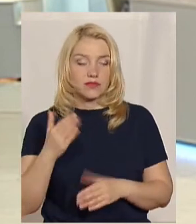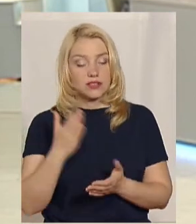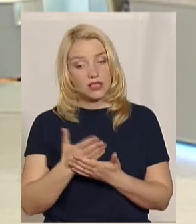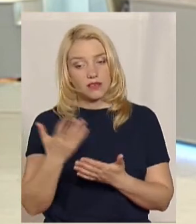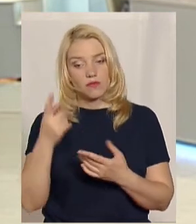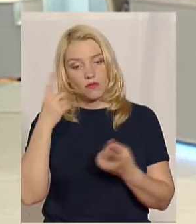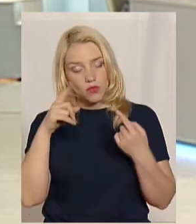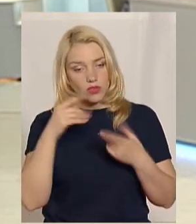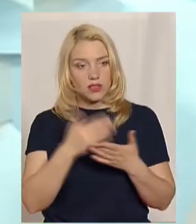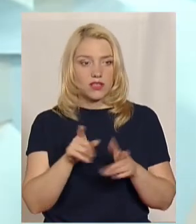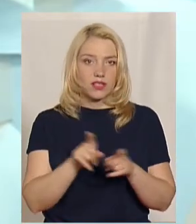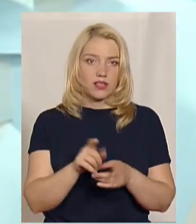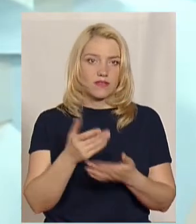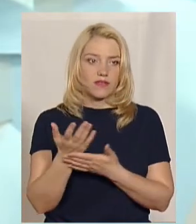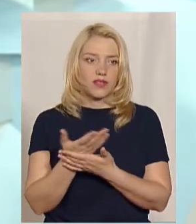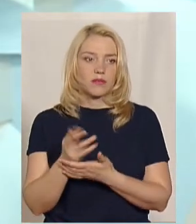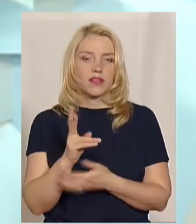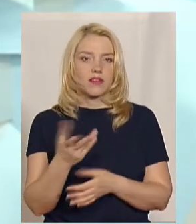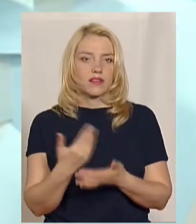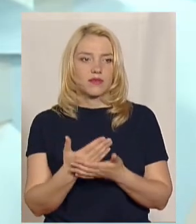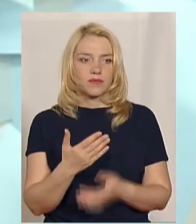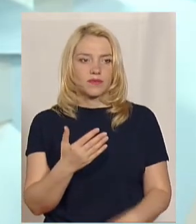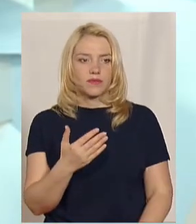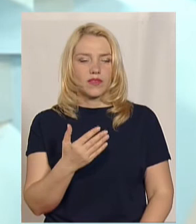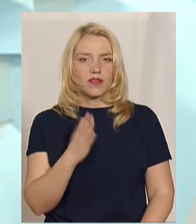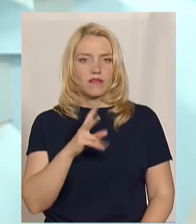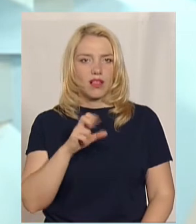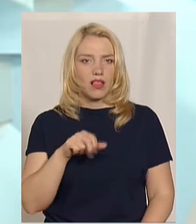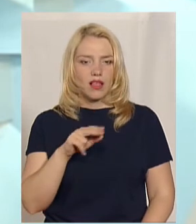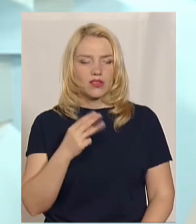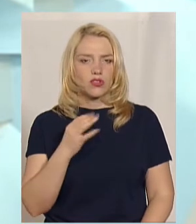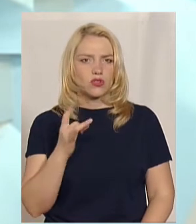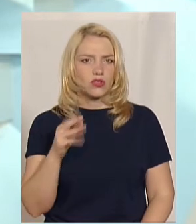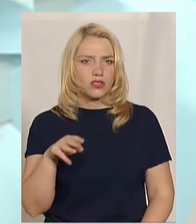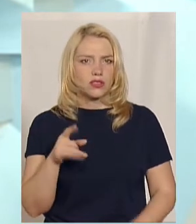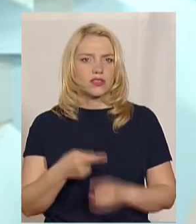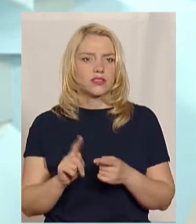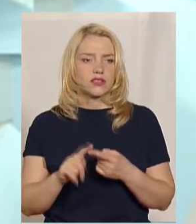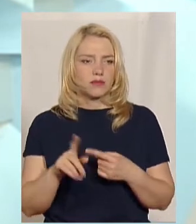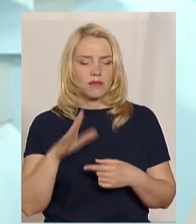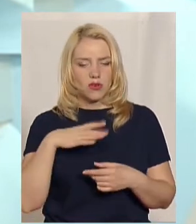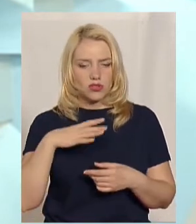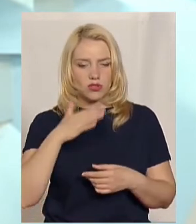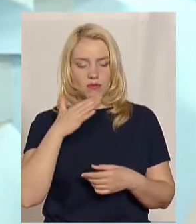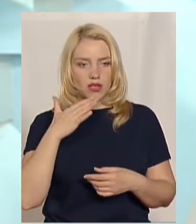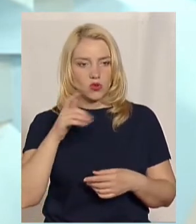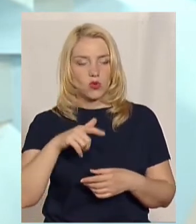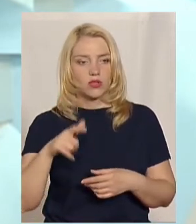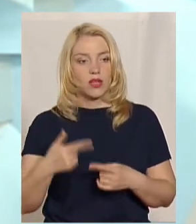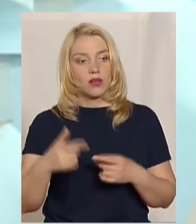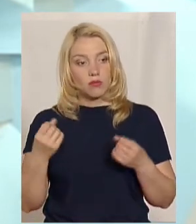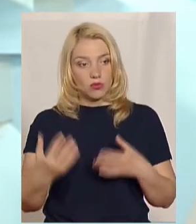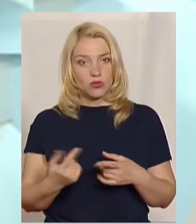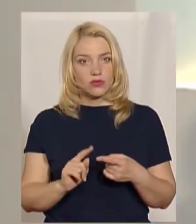мультики, є такі фільми, допустимо, як «Бладшот». Його також очікували багато людей. Просто, що він